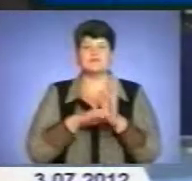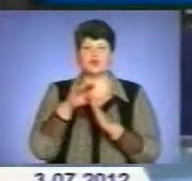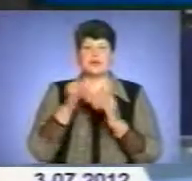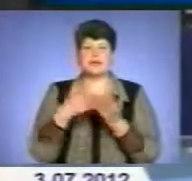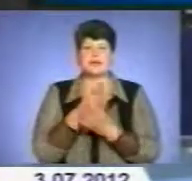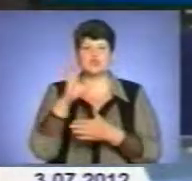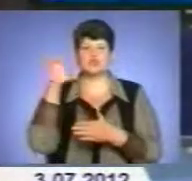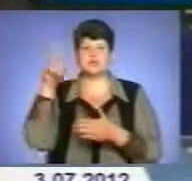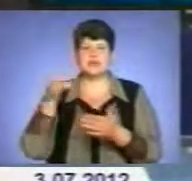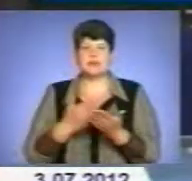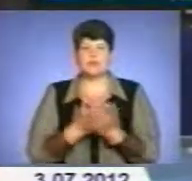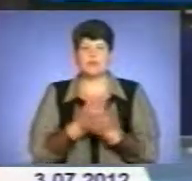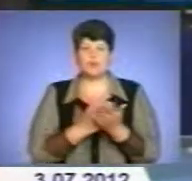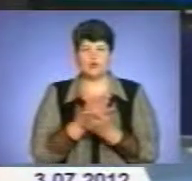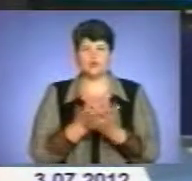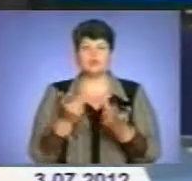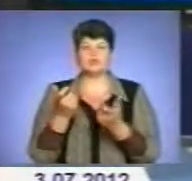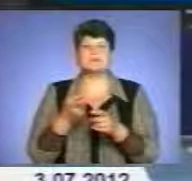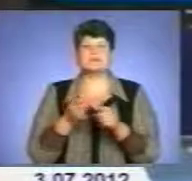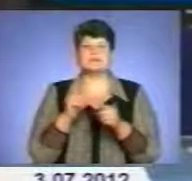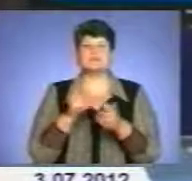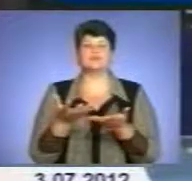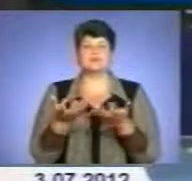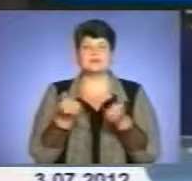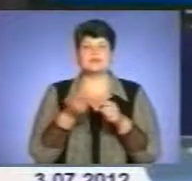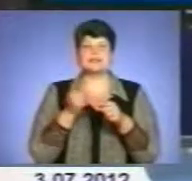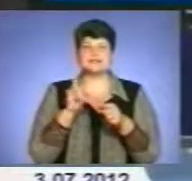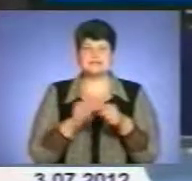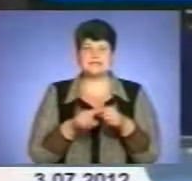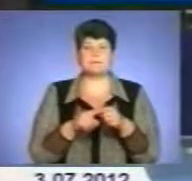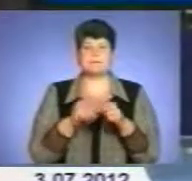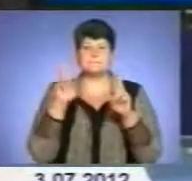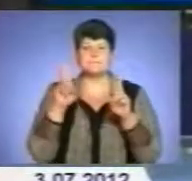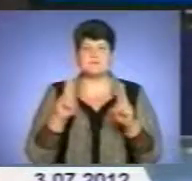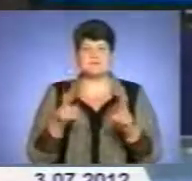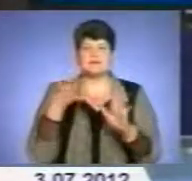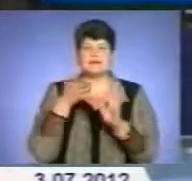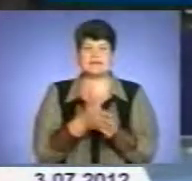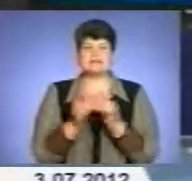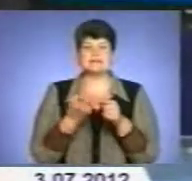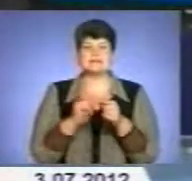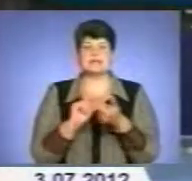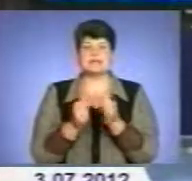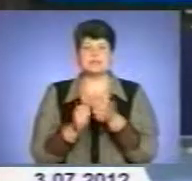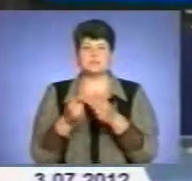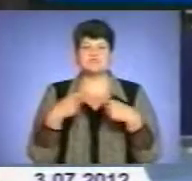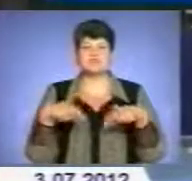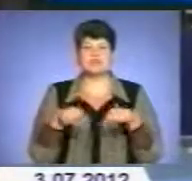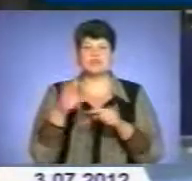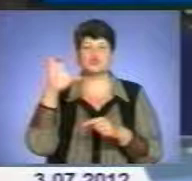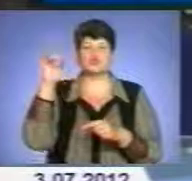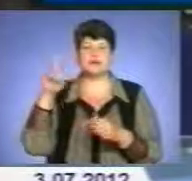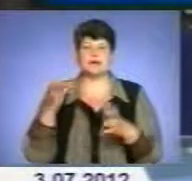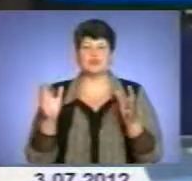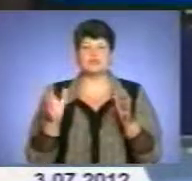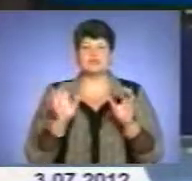боку держави. Дотримання цих принципів у соціальній політиці держави при реалізації реформ у сфері соціального захисту, охорони здоров